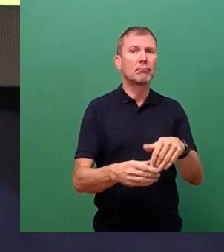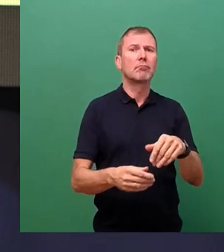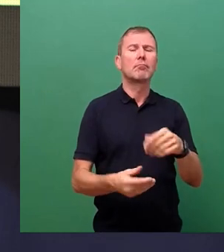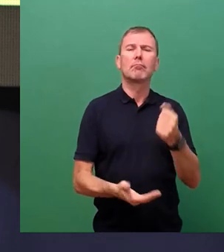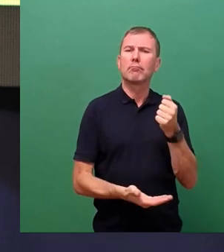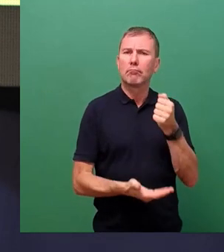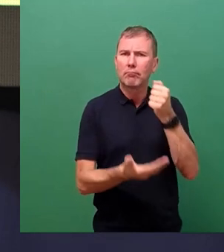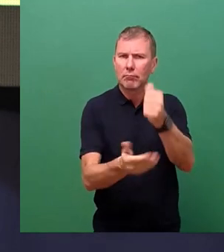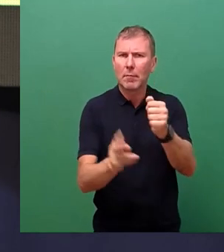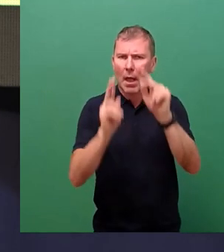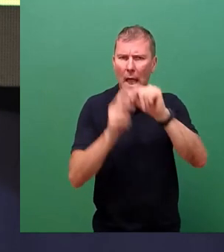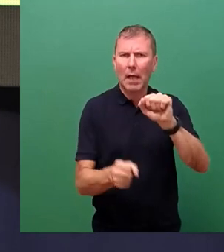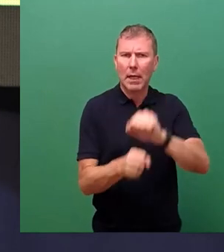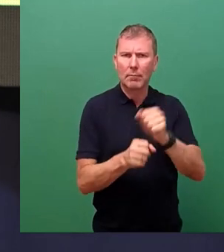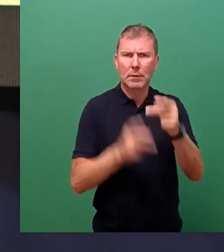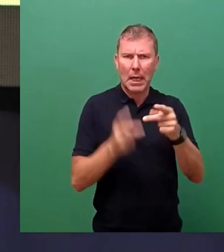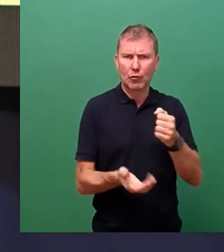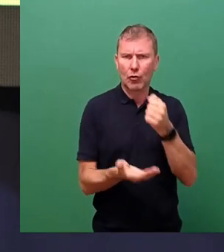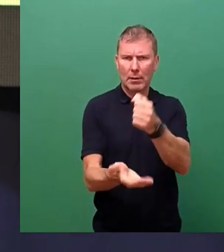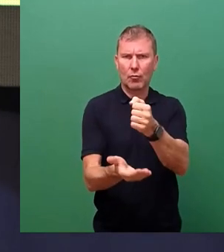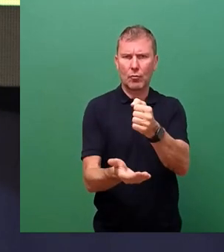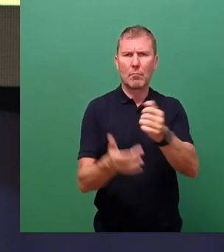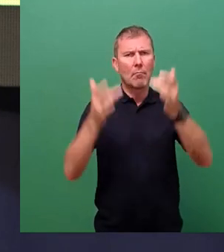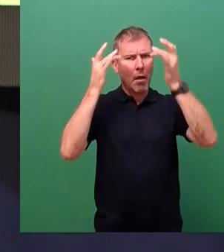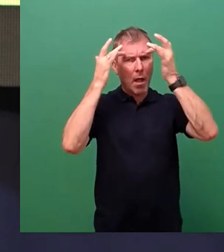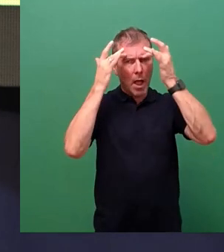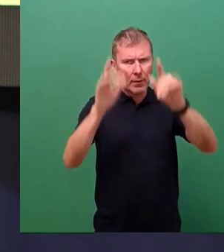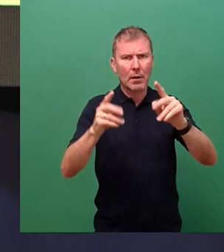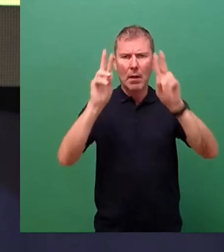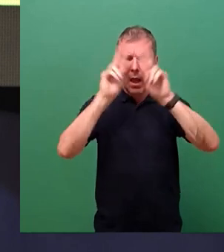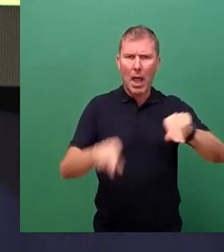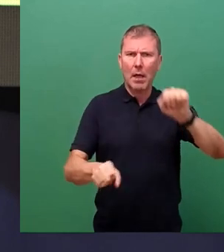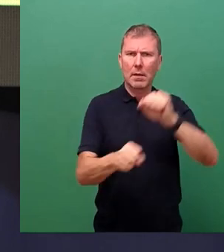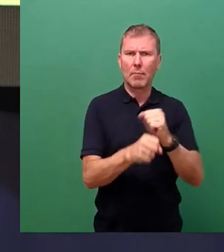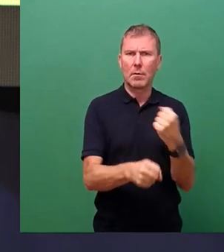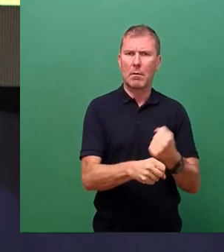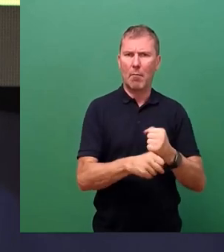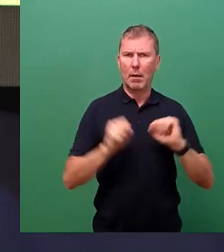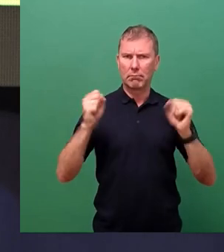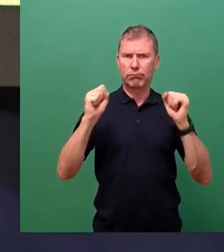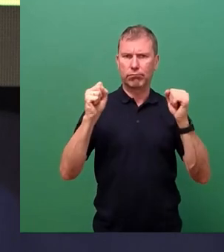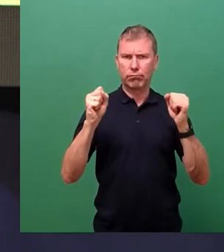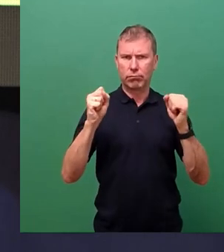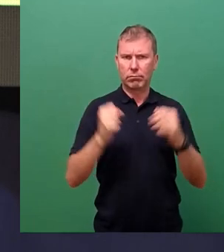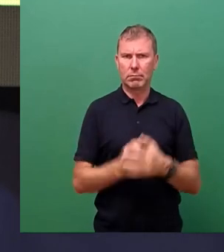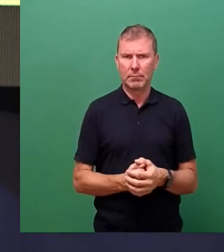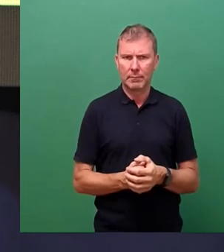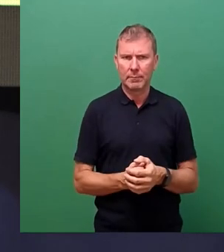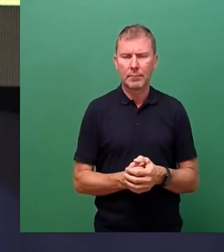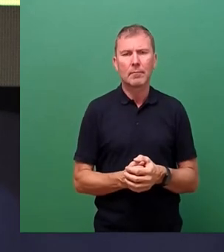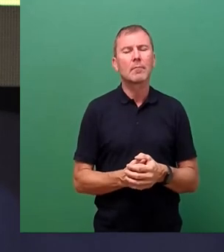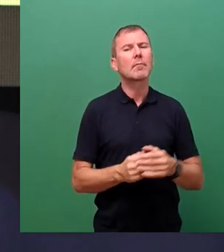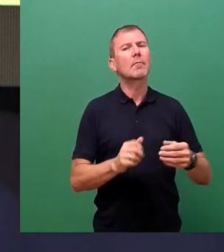Ehrenamtsentschädigungen, die Anerkennung der ehrenamtlichen Tätigkeit. Mit der Beibehaltung der